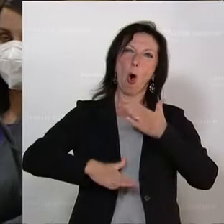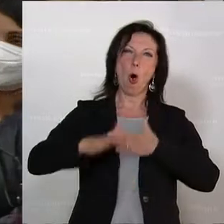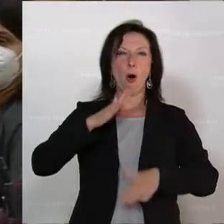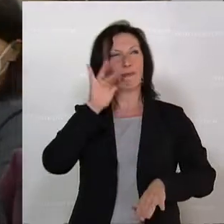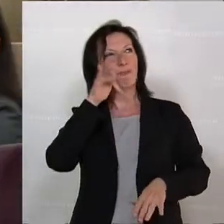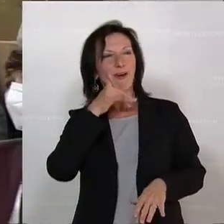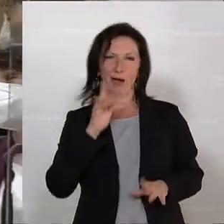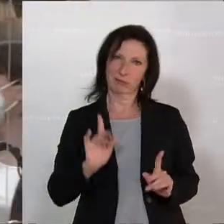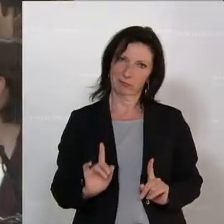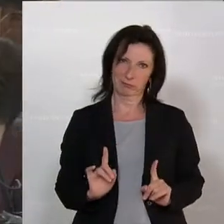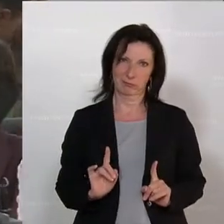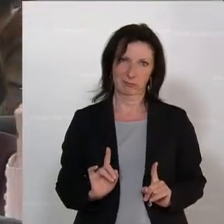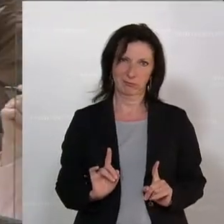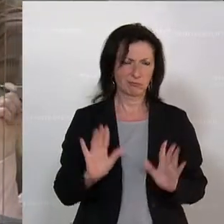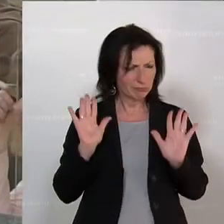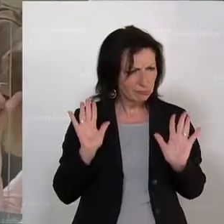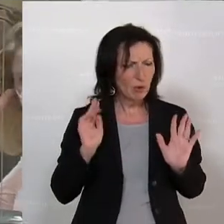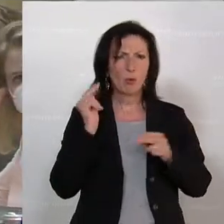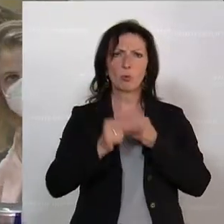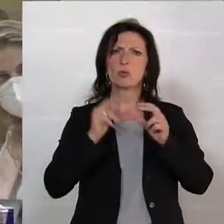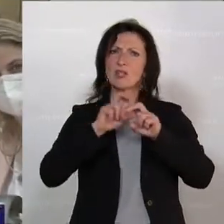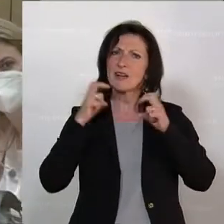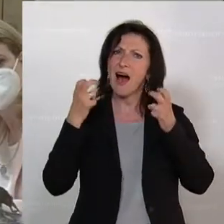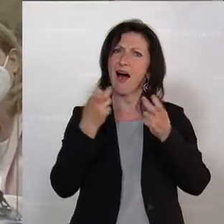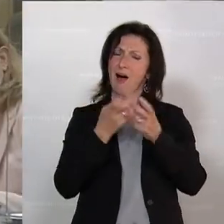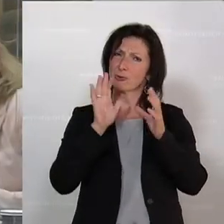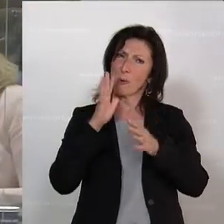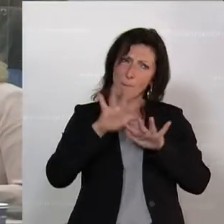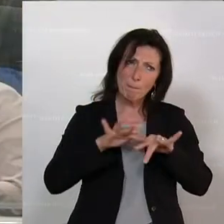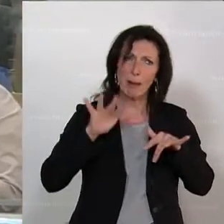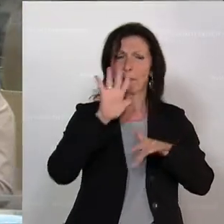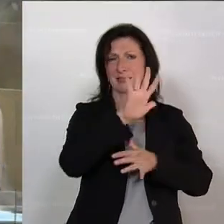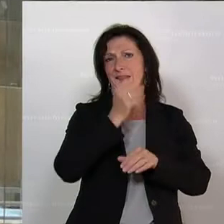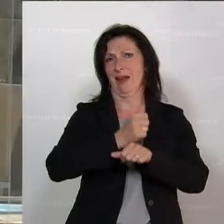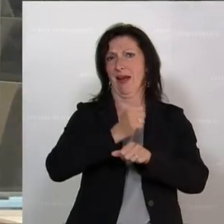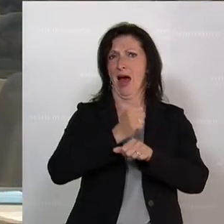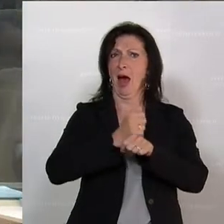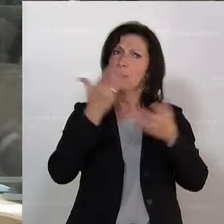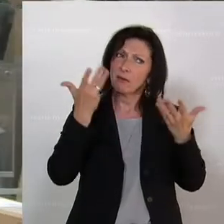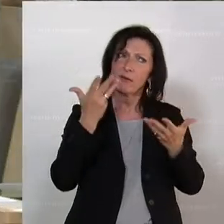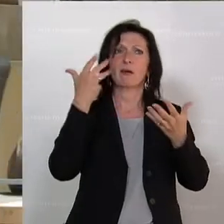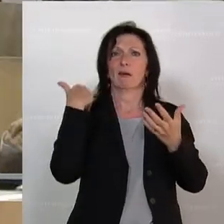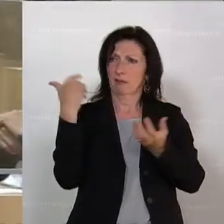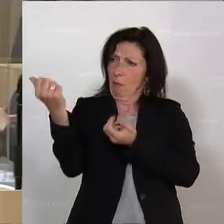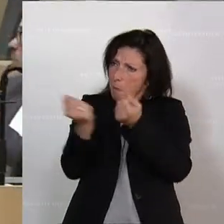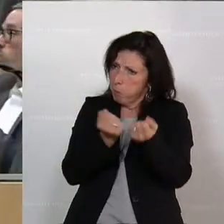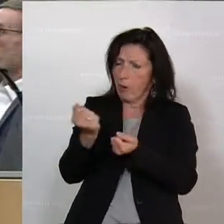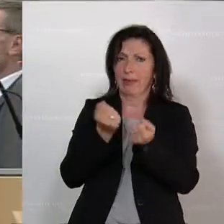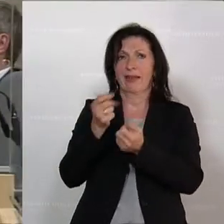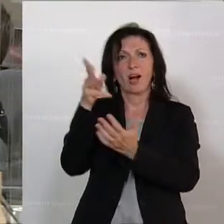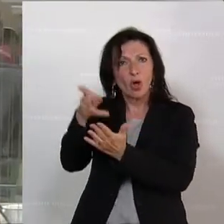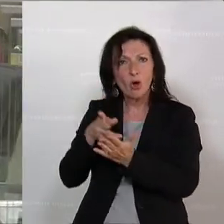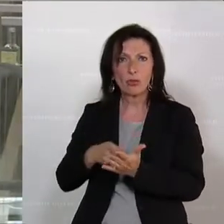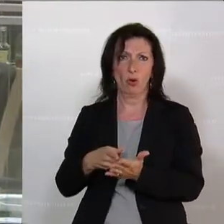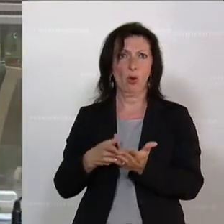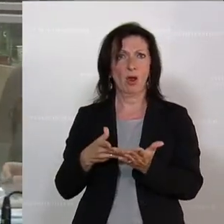sondern das parlamentarische Gremium, in dem politische Kontrolle passieren und eben auch daraus politische Verantwortung